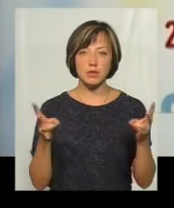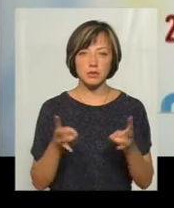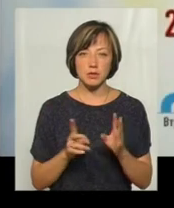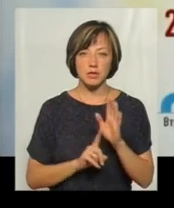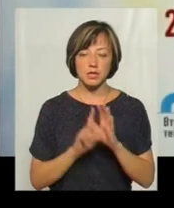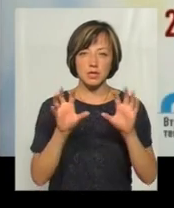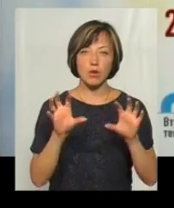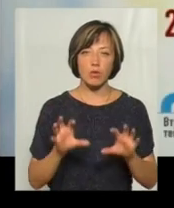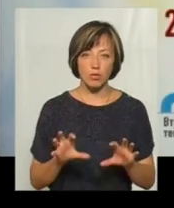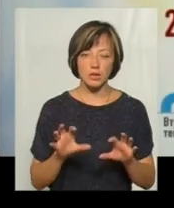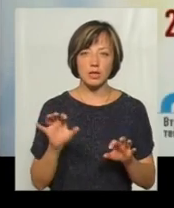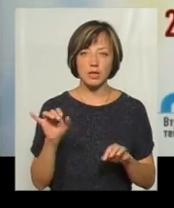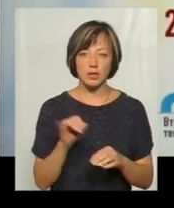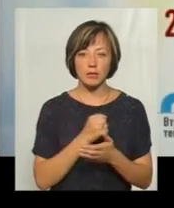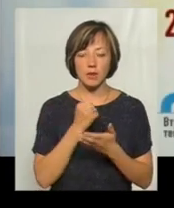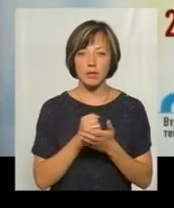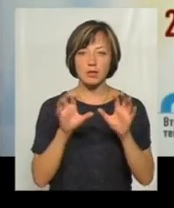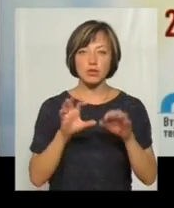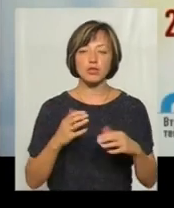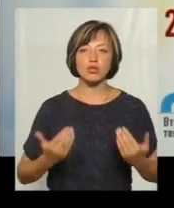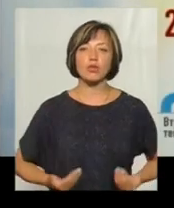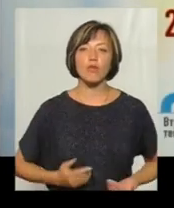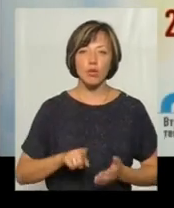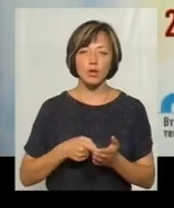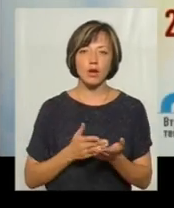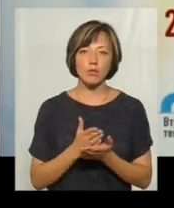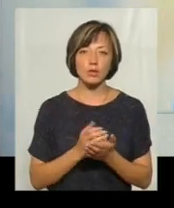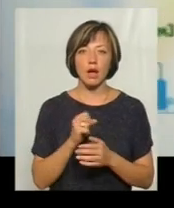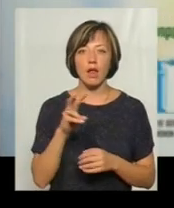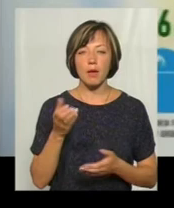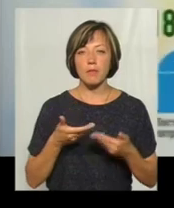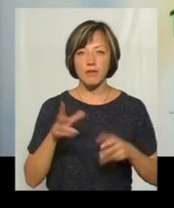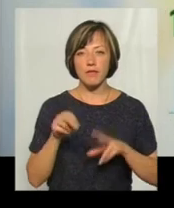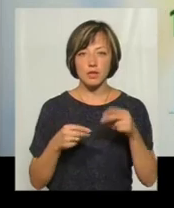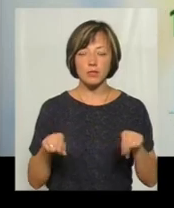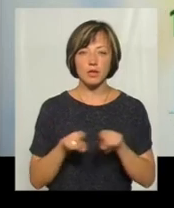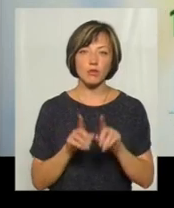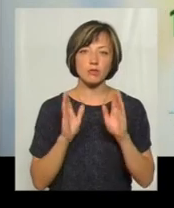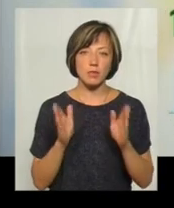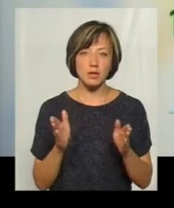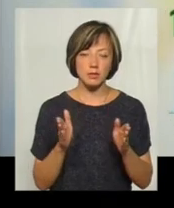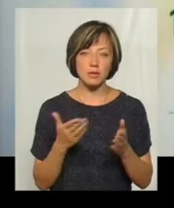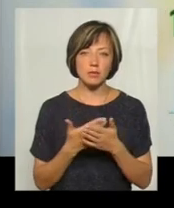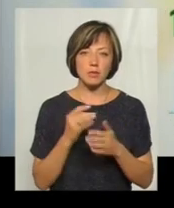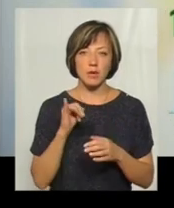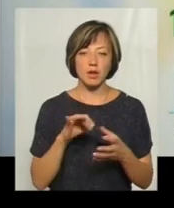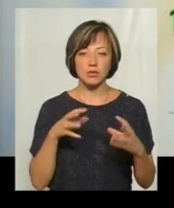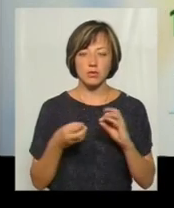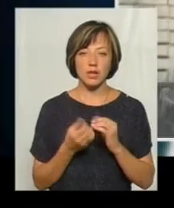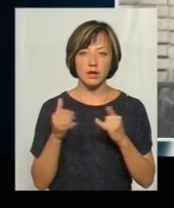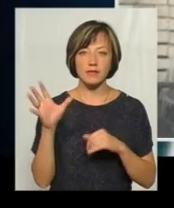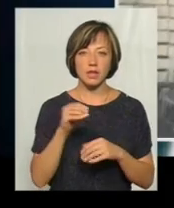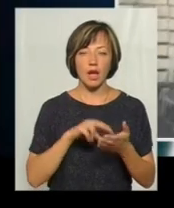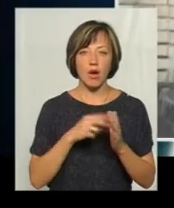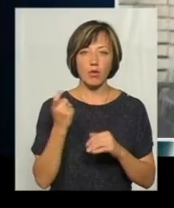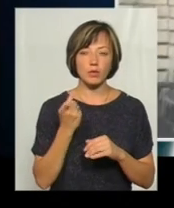і закони, і ще нам потрібно приймати закон проживового комунального послугу. Але ми вважаємо, що це також буде мати мультипликативний ефект для всієї економіки.